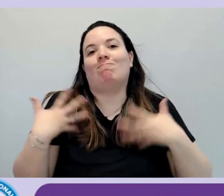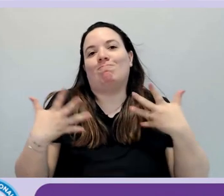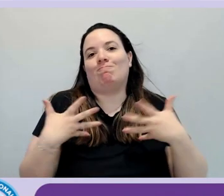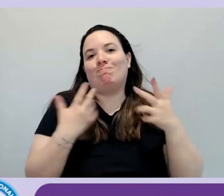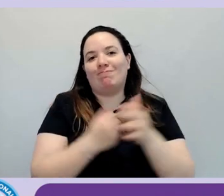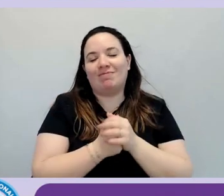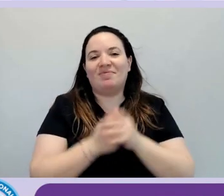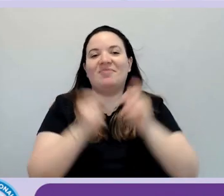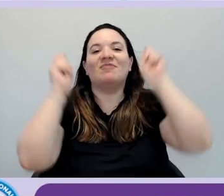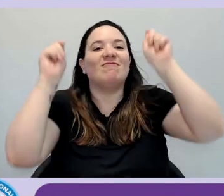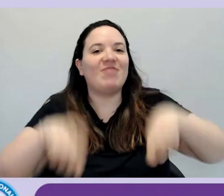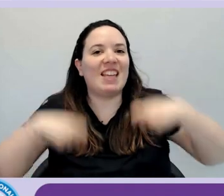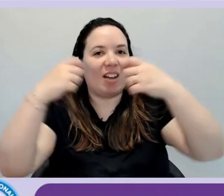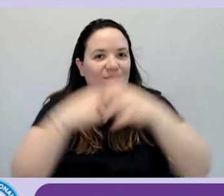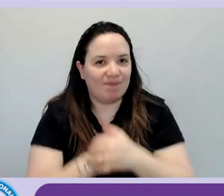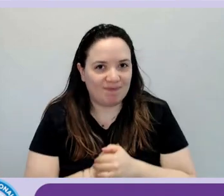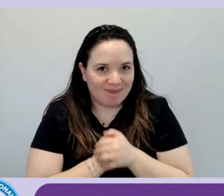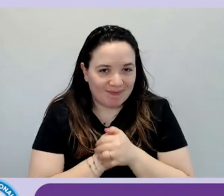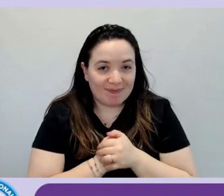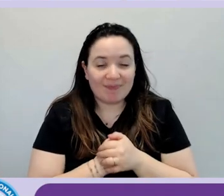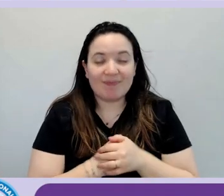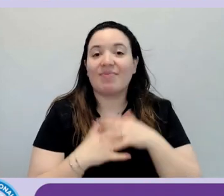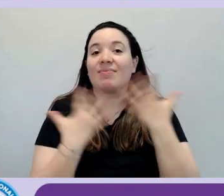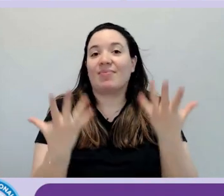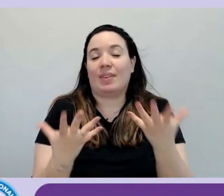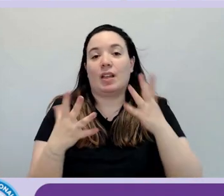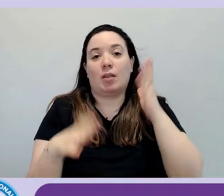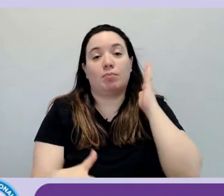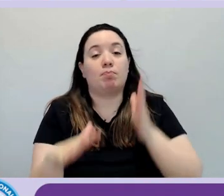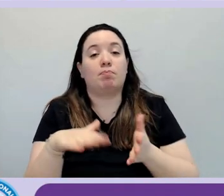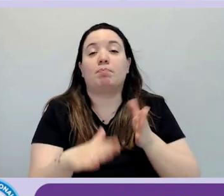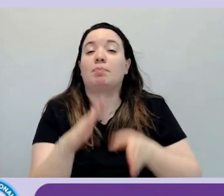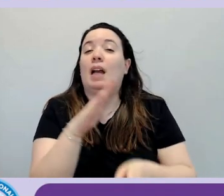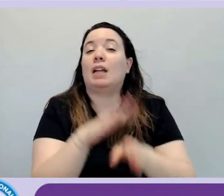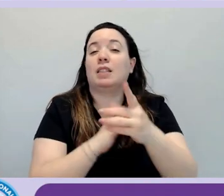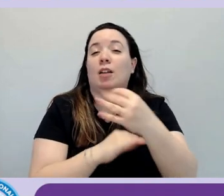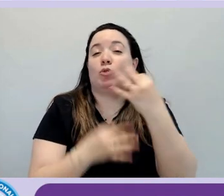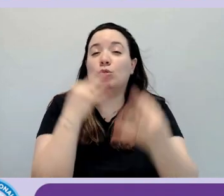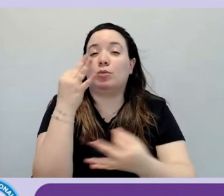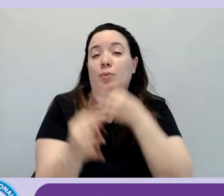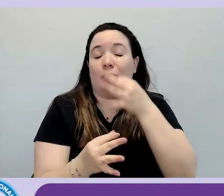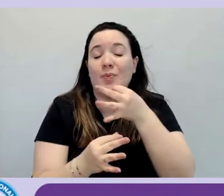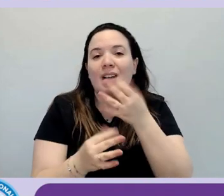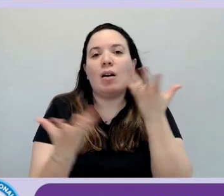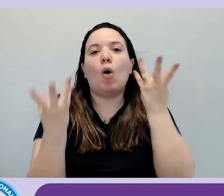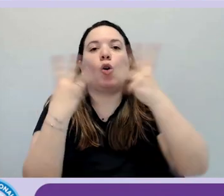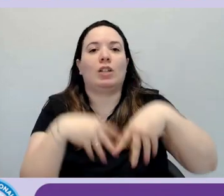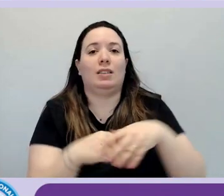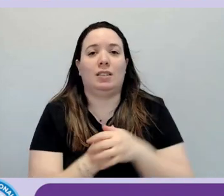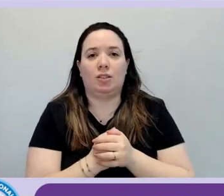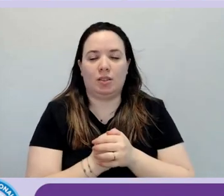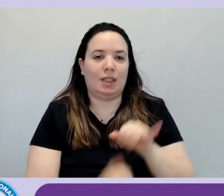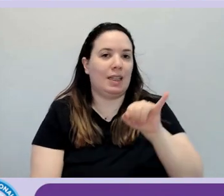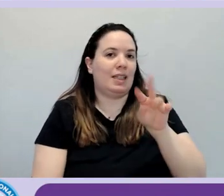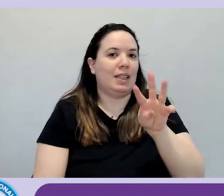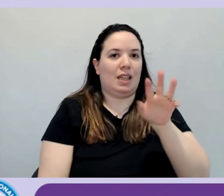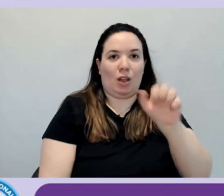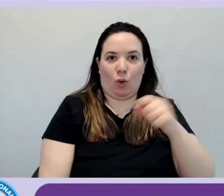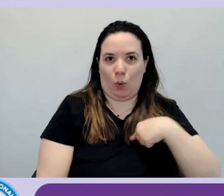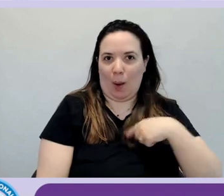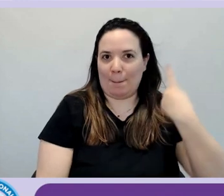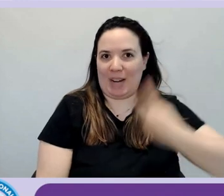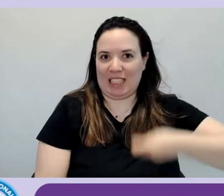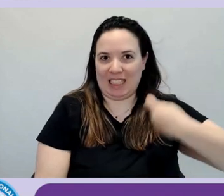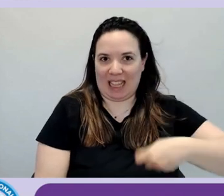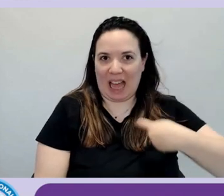Partiamo dalla coorganizzazione. IWA, di cui sono il presidente, è l'associazione dei professionisti